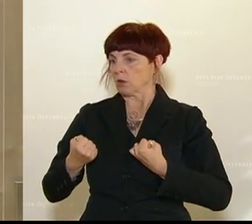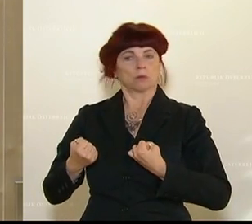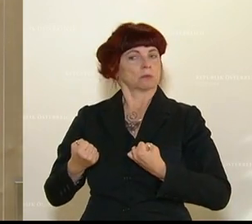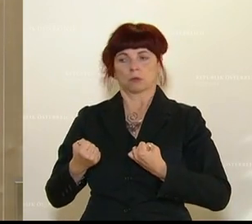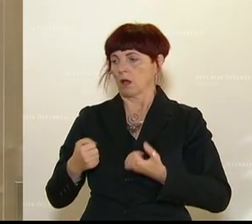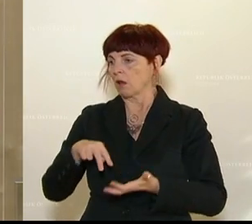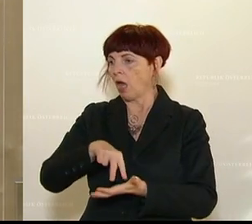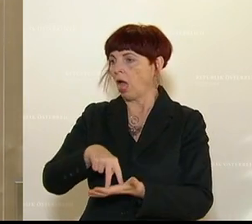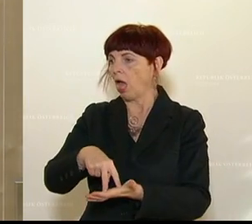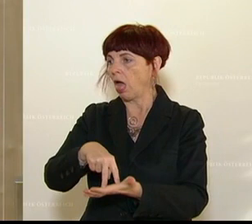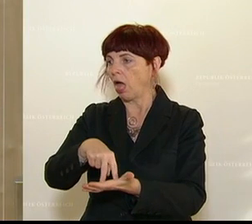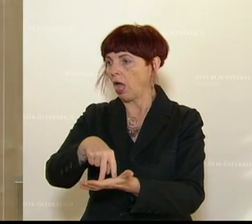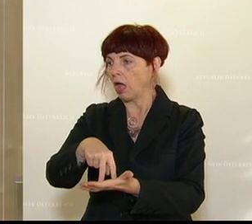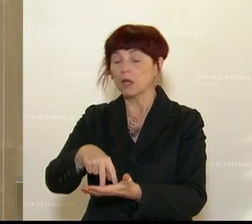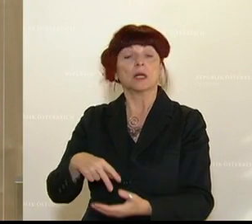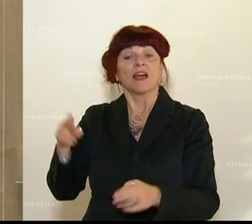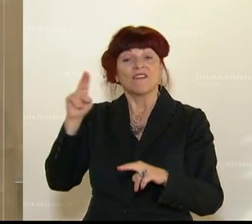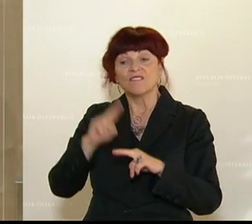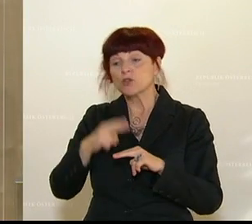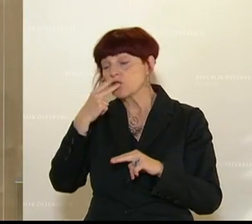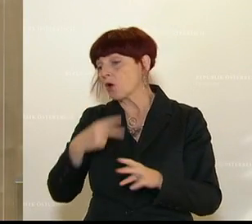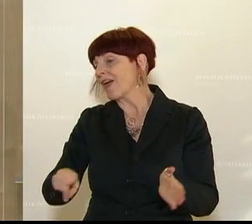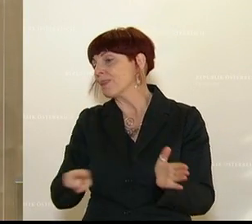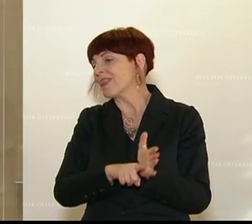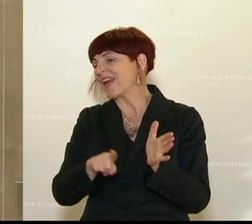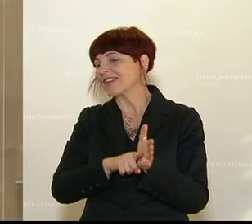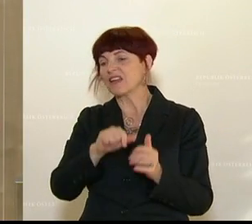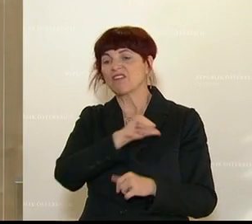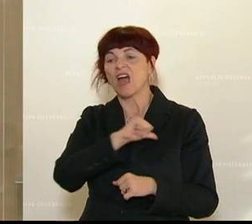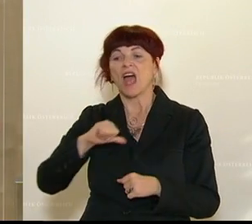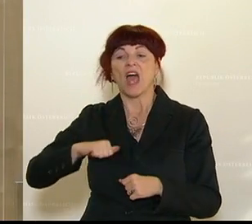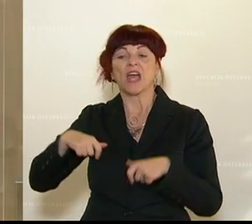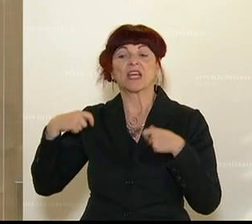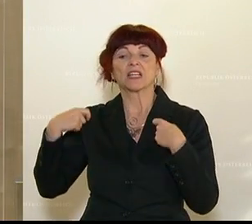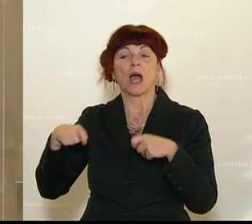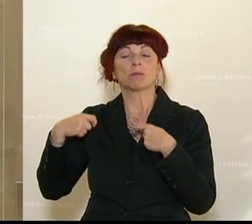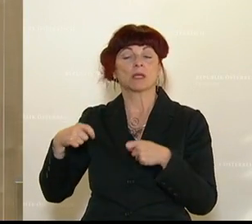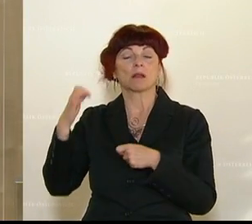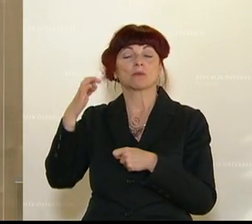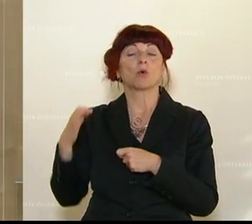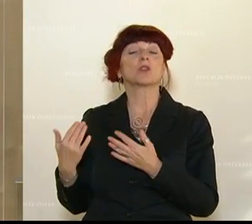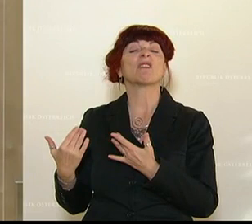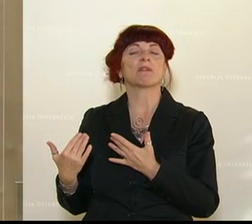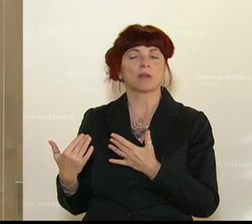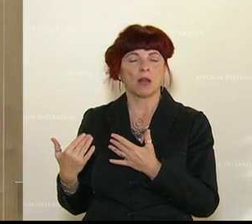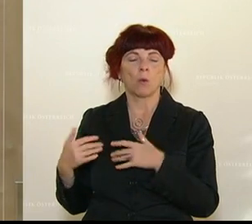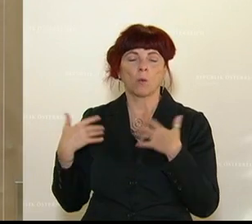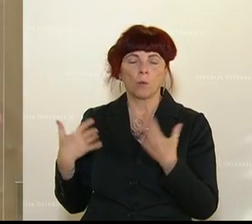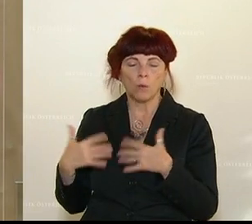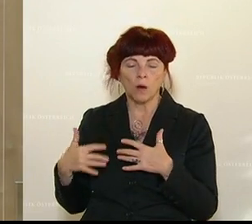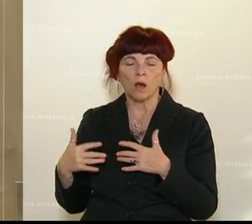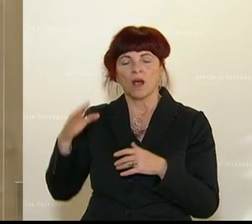Eigenkapitalsquote, die negative Eigenkapitalsquote der Betriebe anschaut, dann wissen wir, dass wir die Tourismuswirtschaft